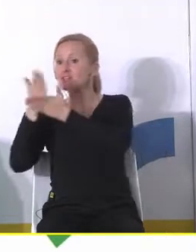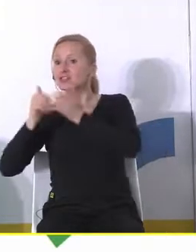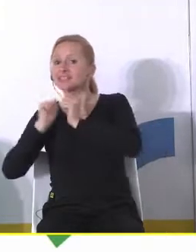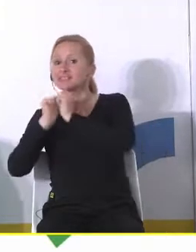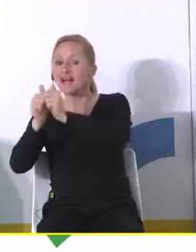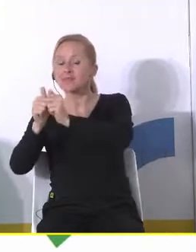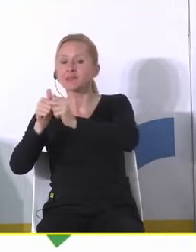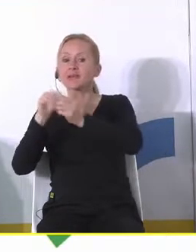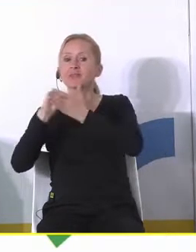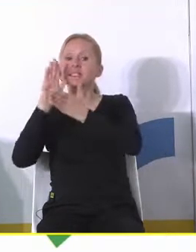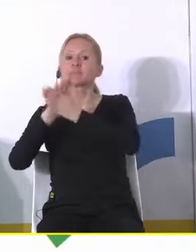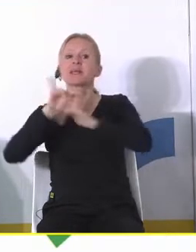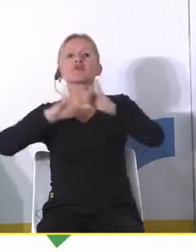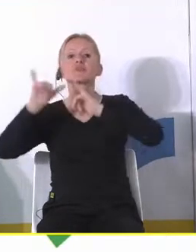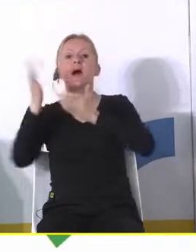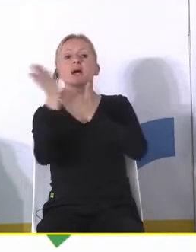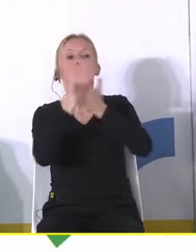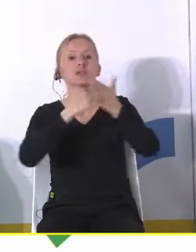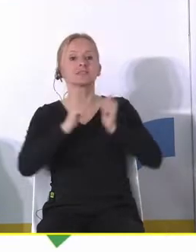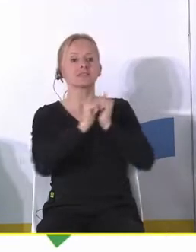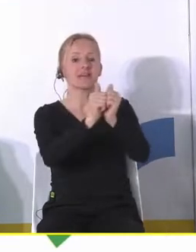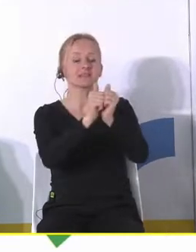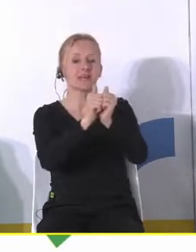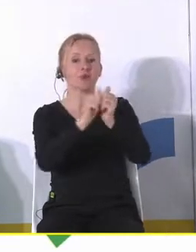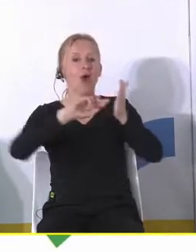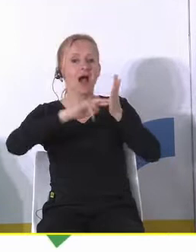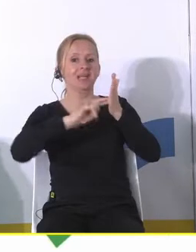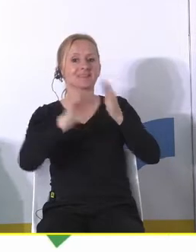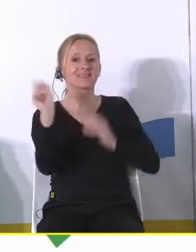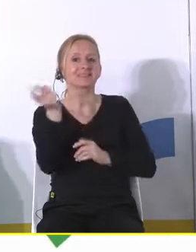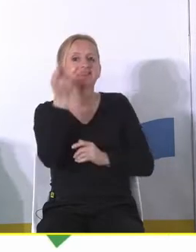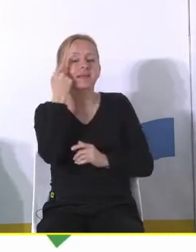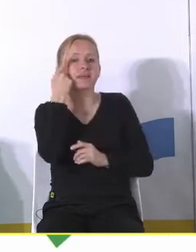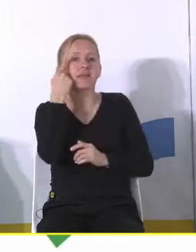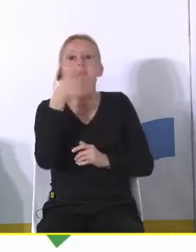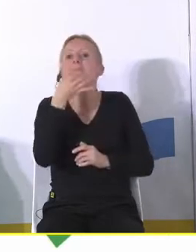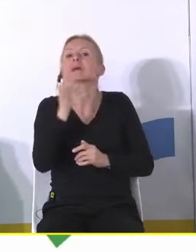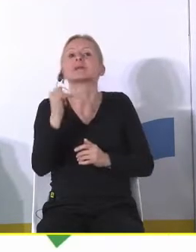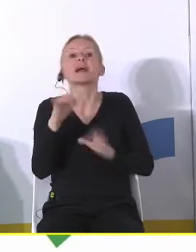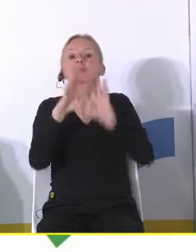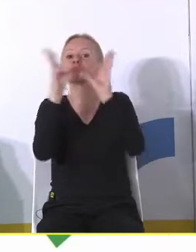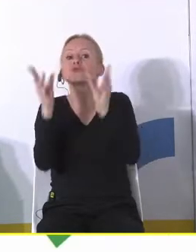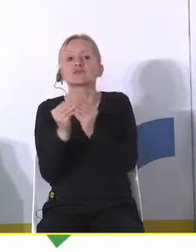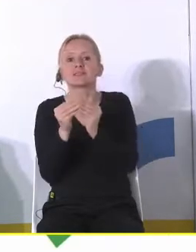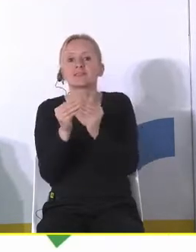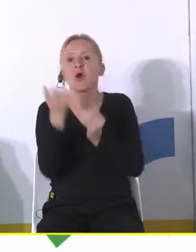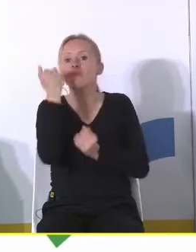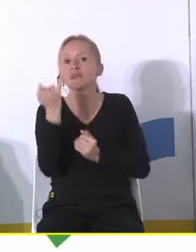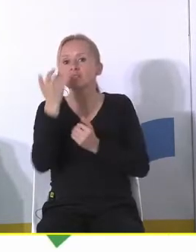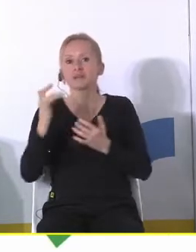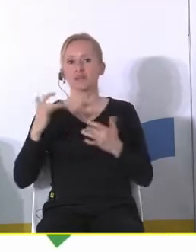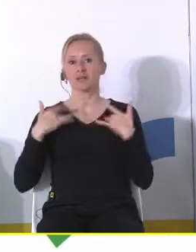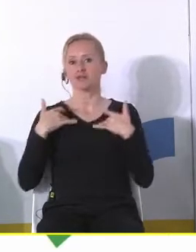jest przypisanych do samorządu a część zadań jest przypisanych do administracji centralnej więc pytanie jak na tę dzietność na tę jakość